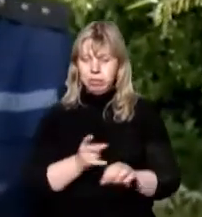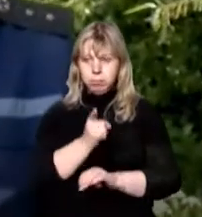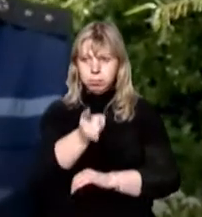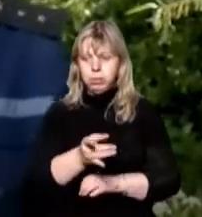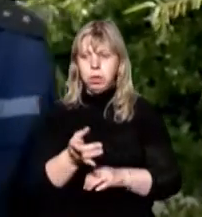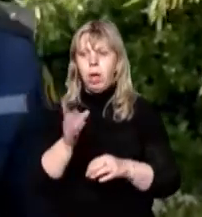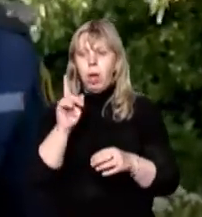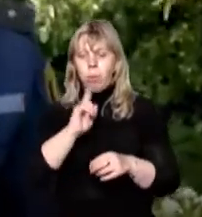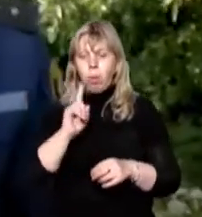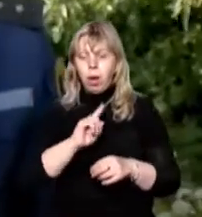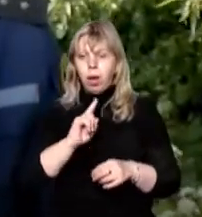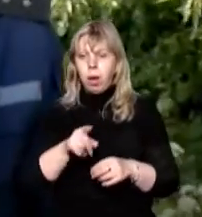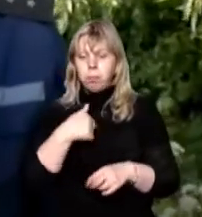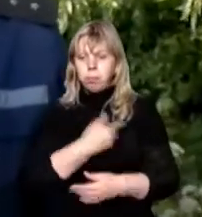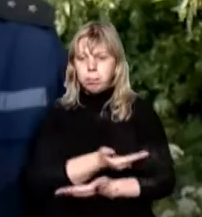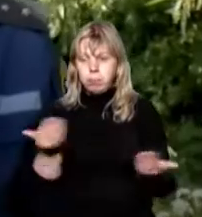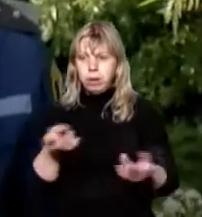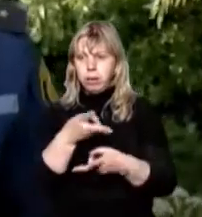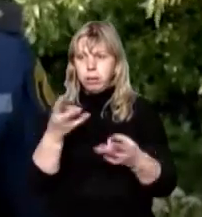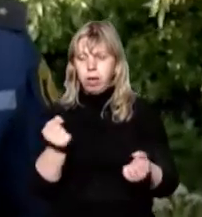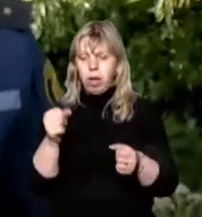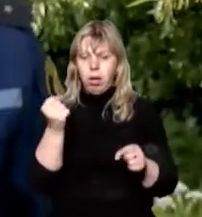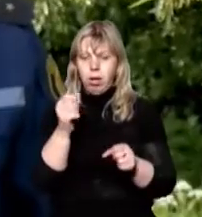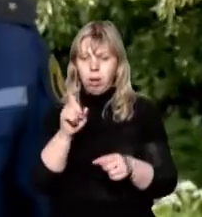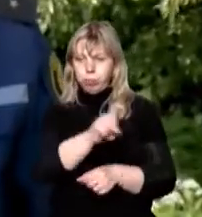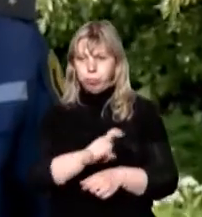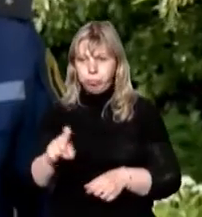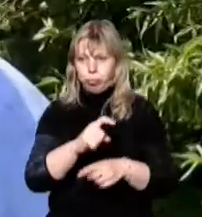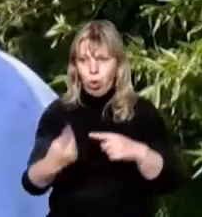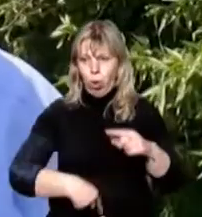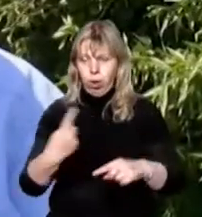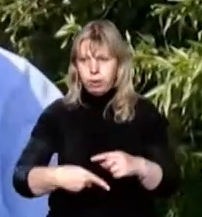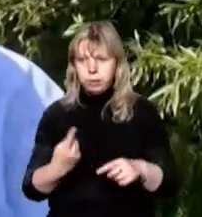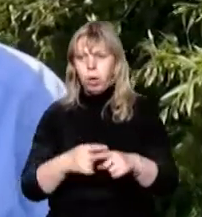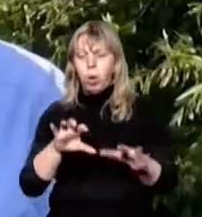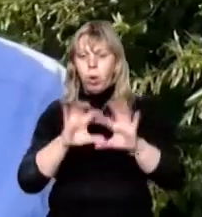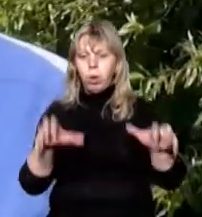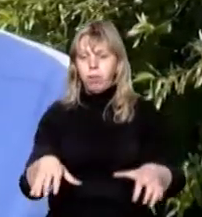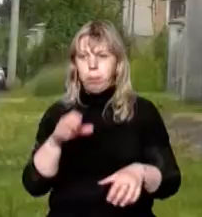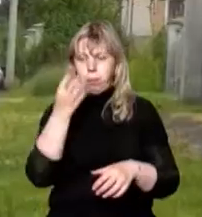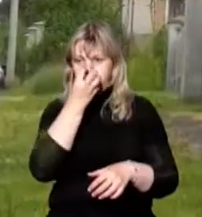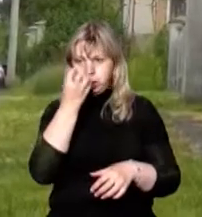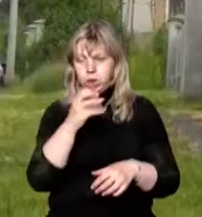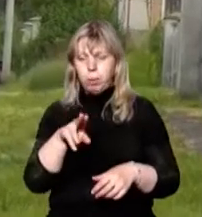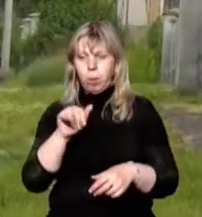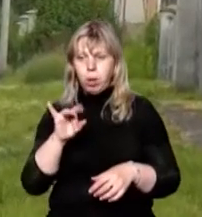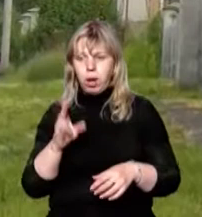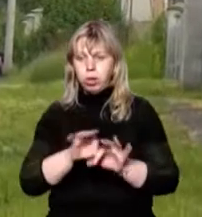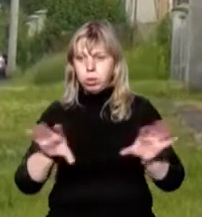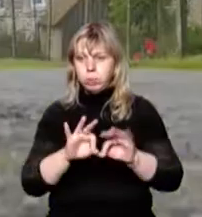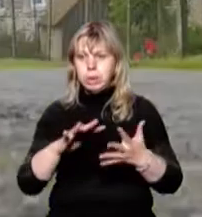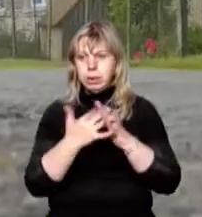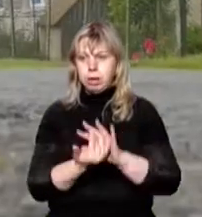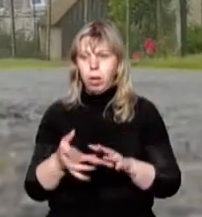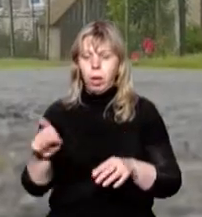блокпост, поки не обробить колеса. Голова Перечинської ОТГ Іван Погореляк розповідає,